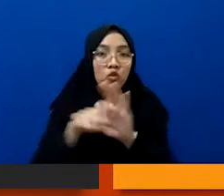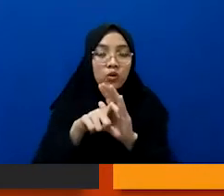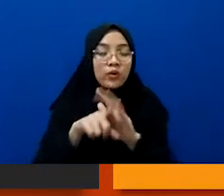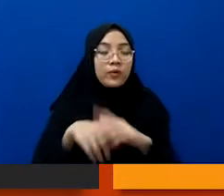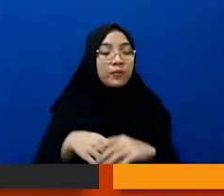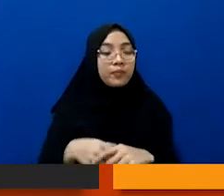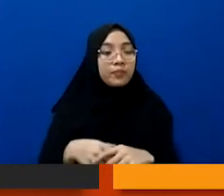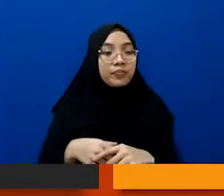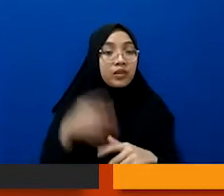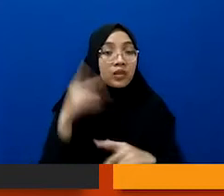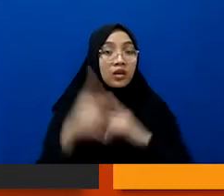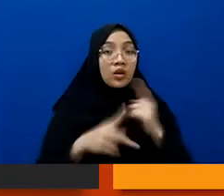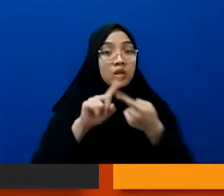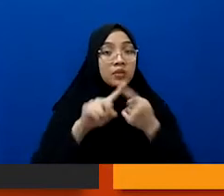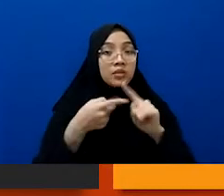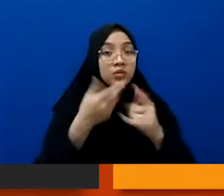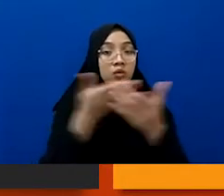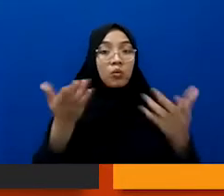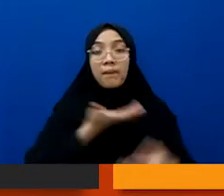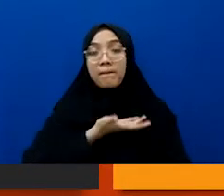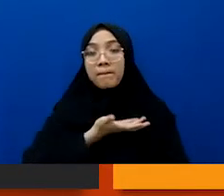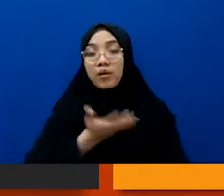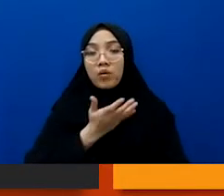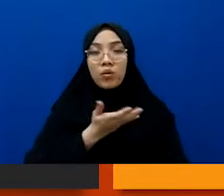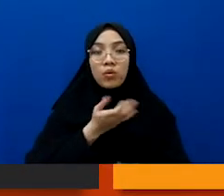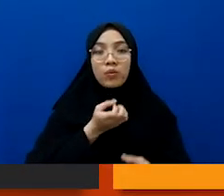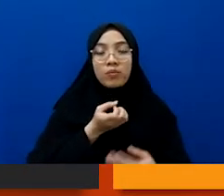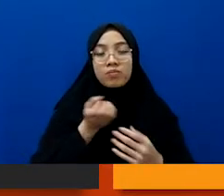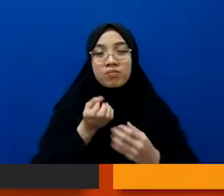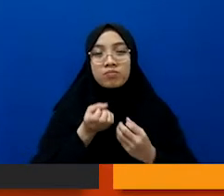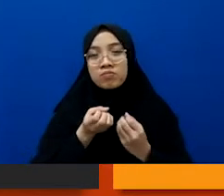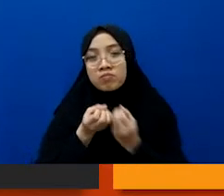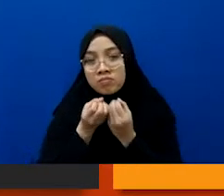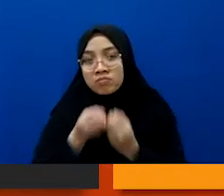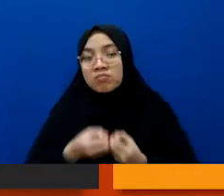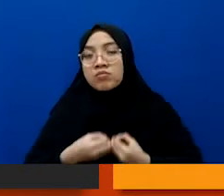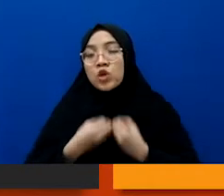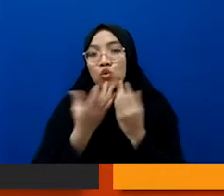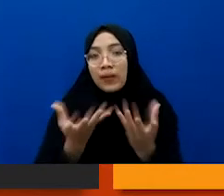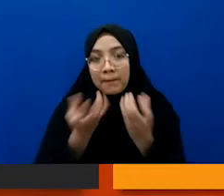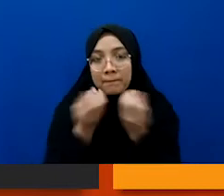ketika teman-teman ingin mengungkap kehidupan